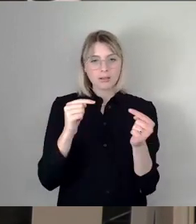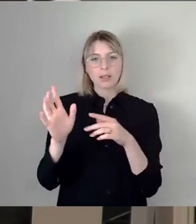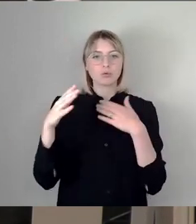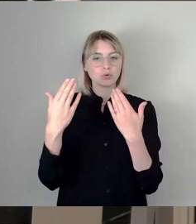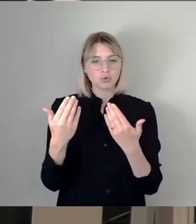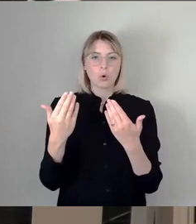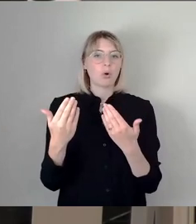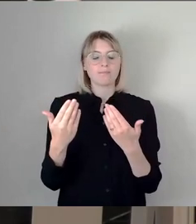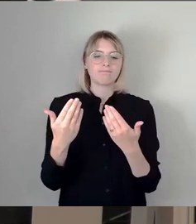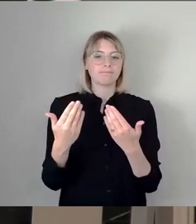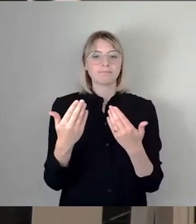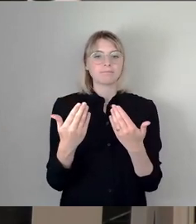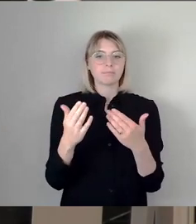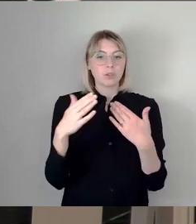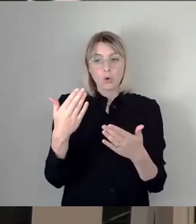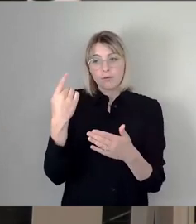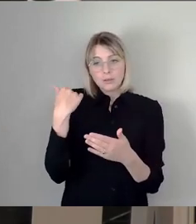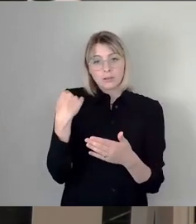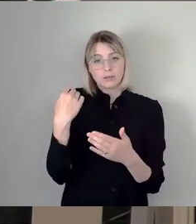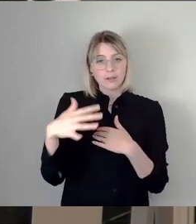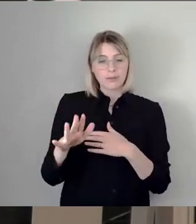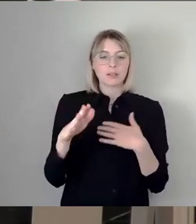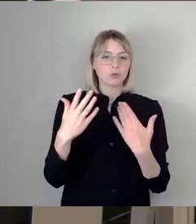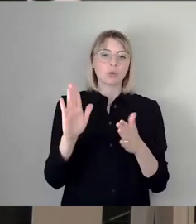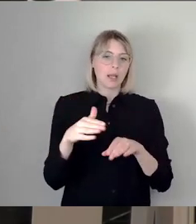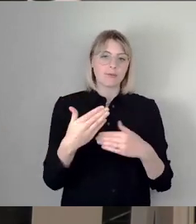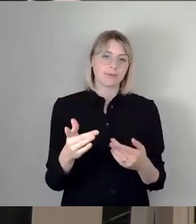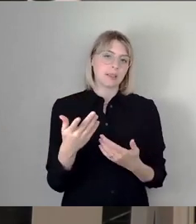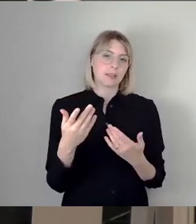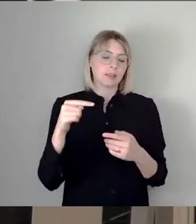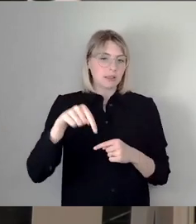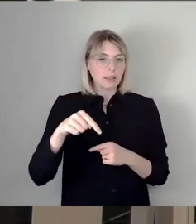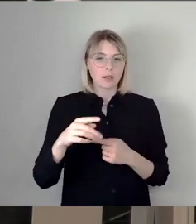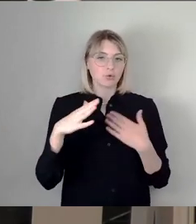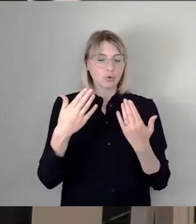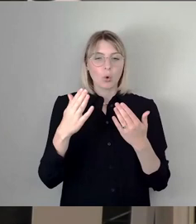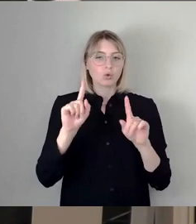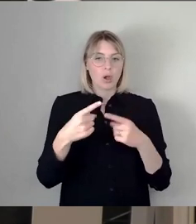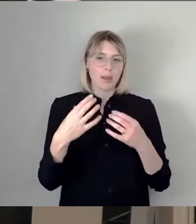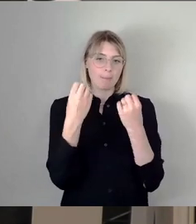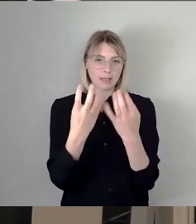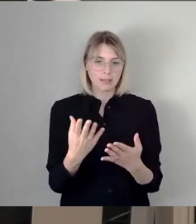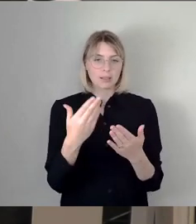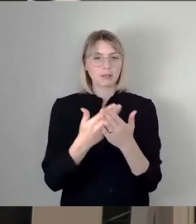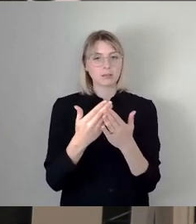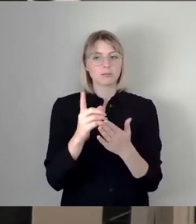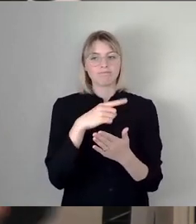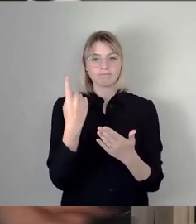haben sollten. Und darüber sollten wir uns zumindest einig sein und auch durch unser Handeln diese Einigkeit unterstreichen. Vielen Dank.